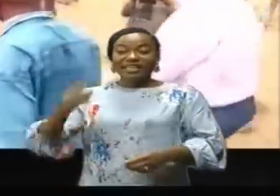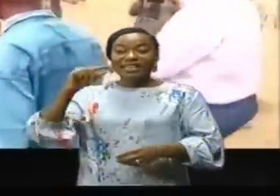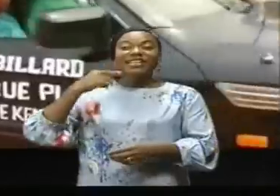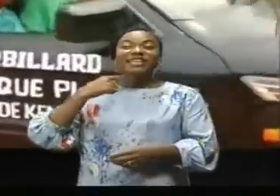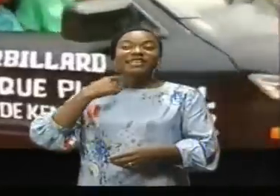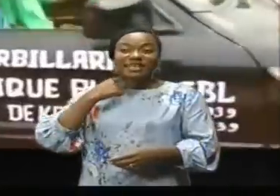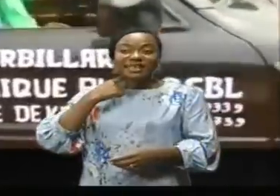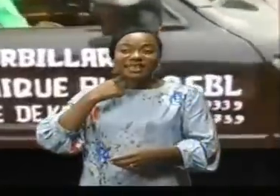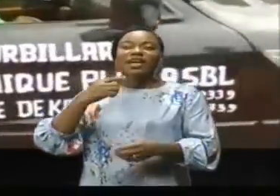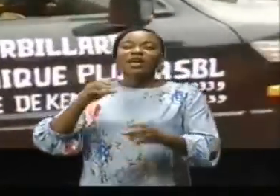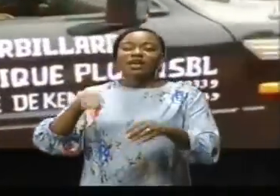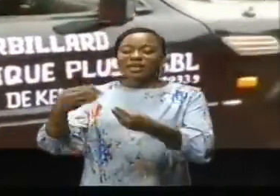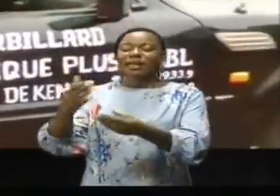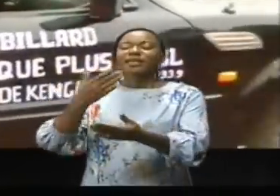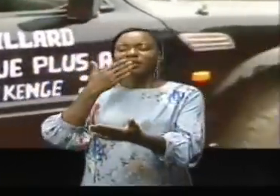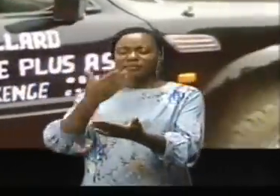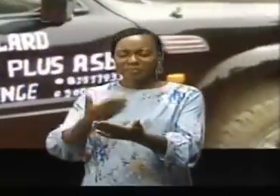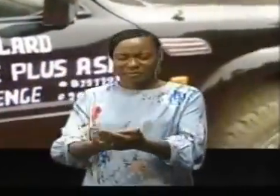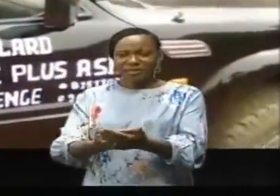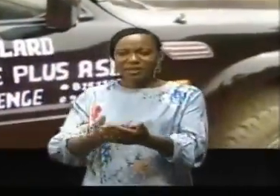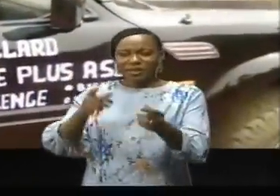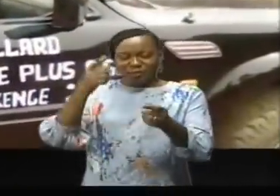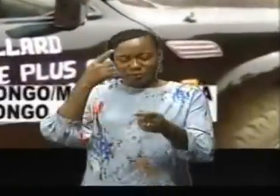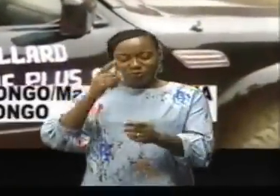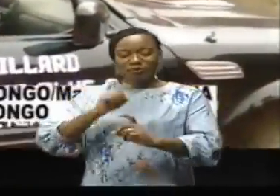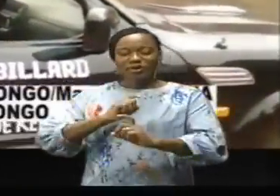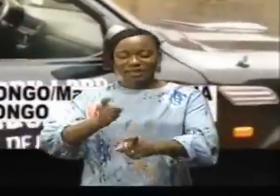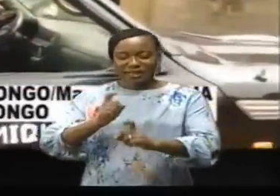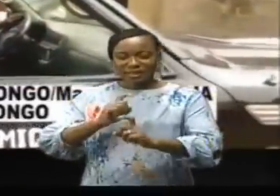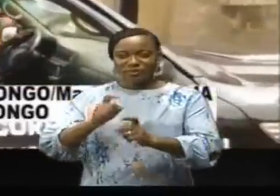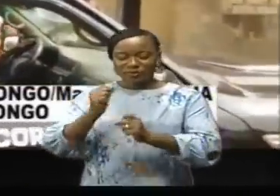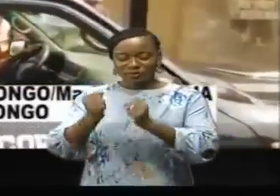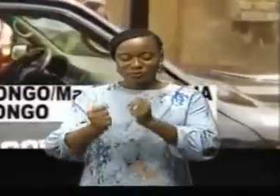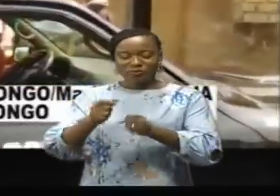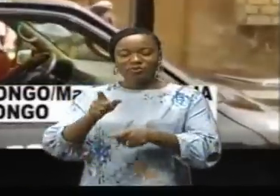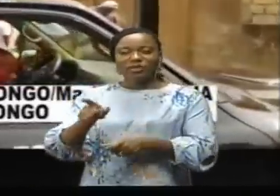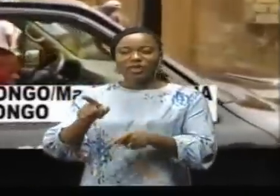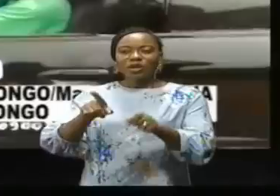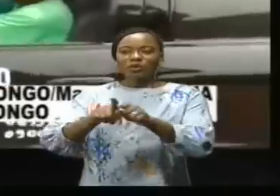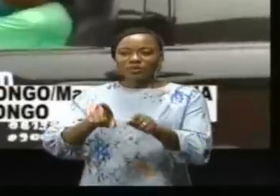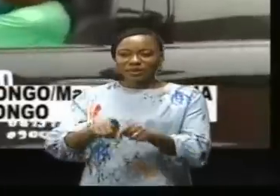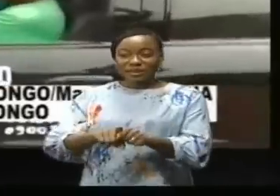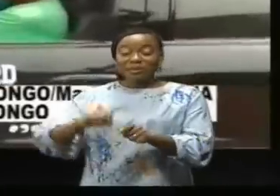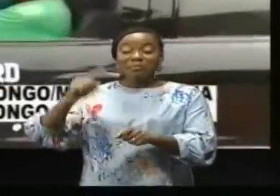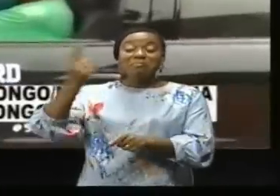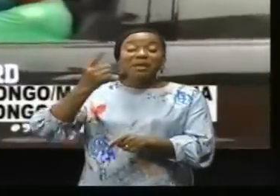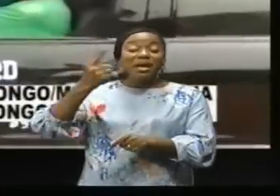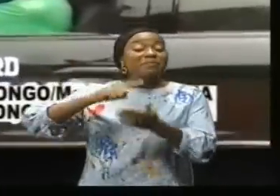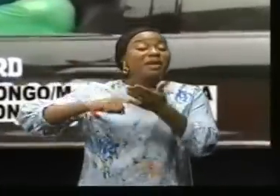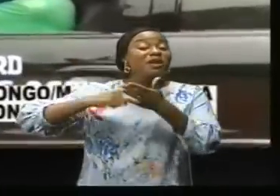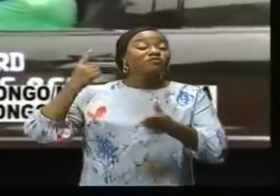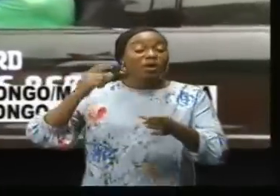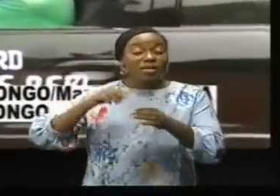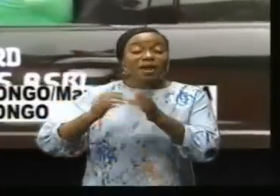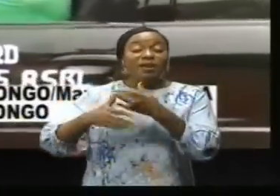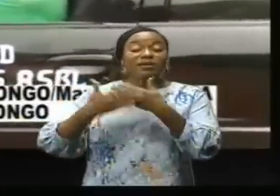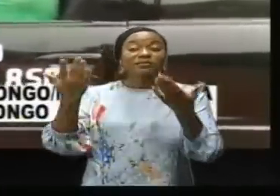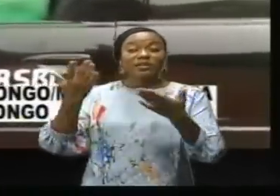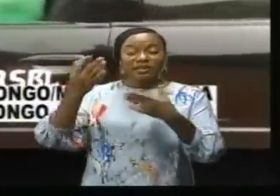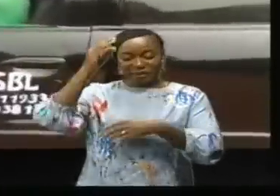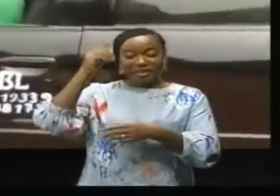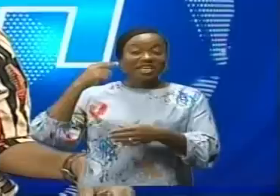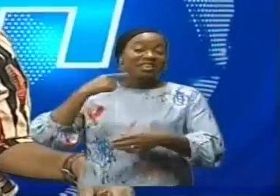Thouavidico, a remercié Asbel pour les gestes combien louables. Notons que ce corbillard est le tout premier mis en marche dans la ville de Kengé.